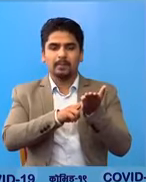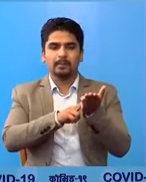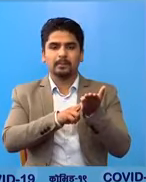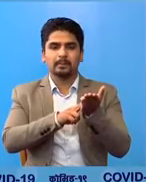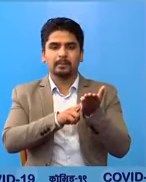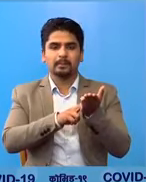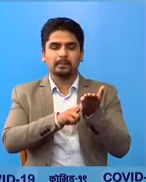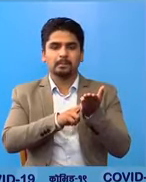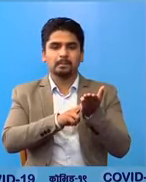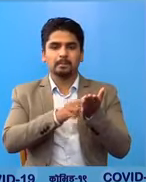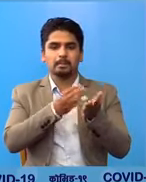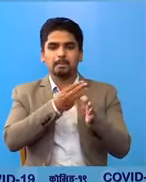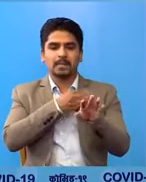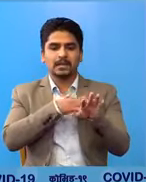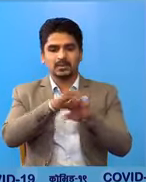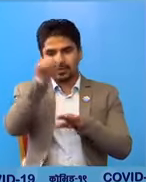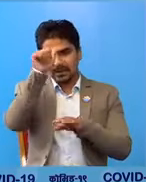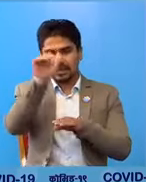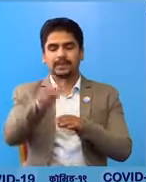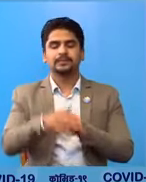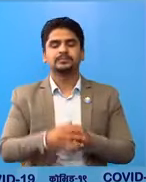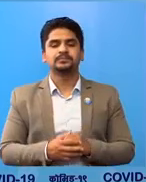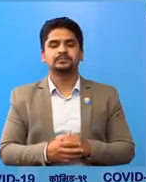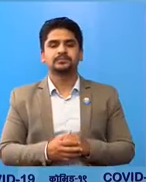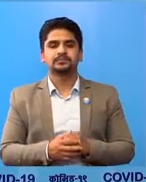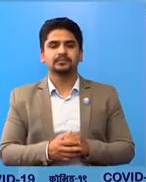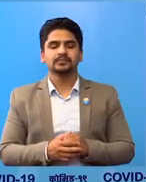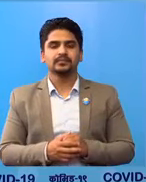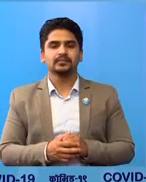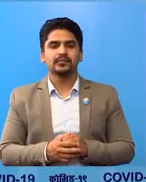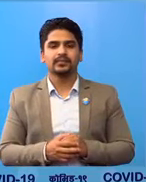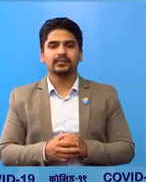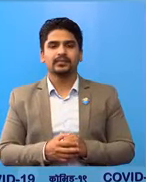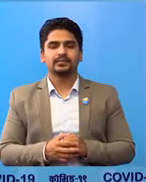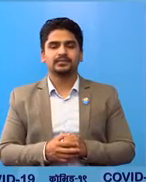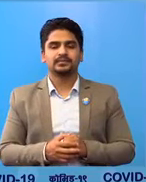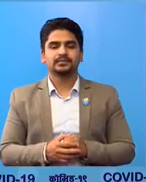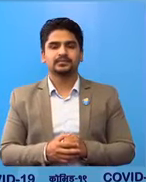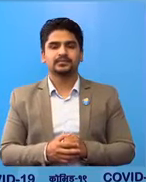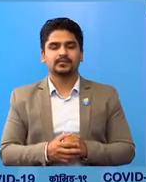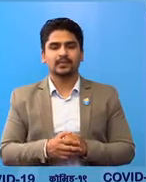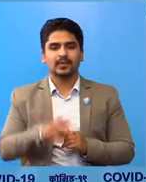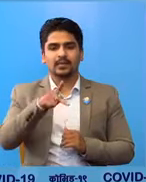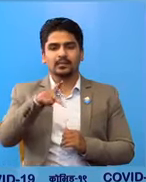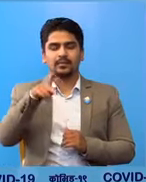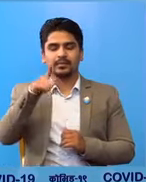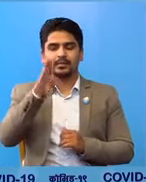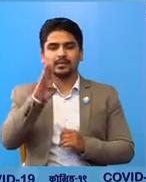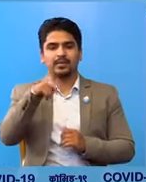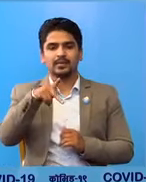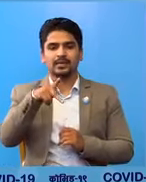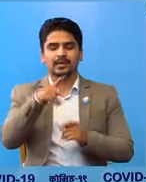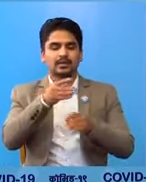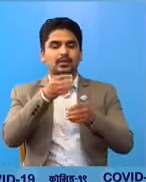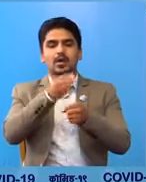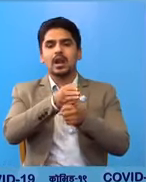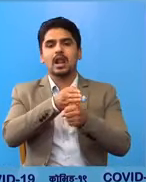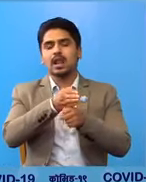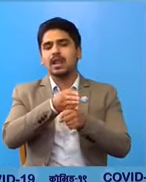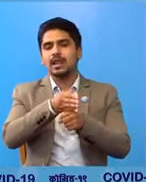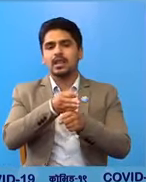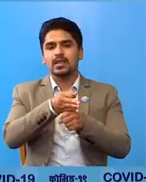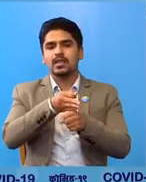बेक्ति अरुको बिवरान चे मा एस्परकार प्राखना चान्छू 54,71,